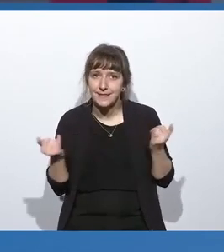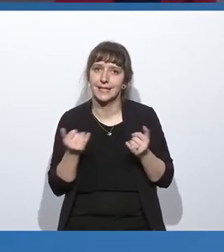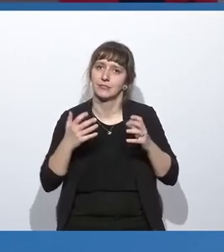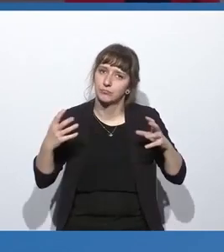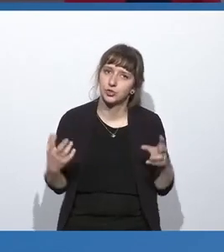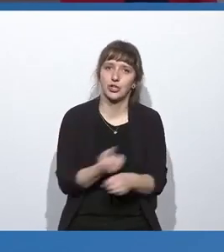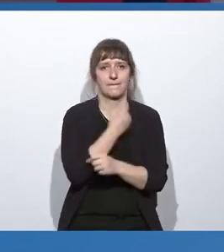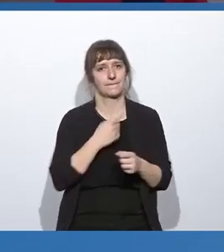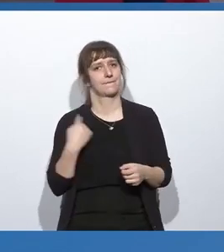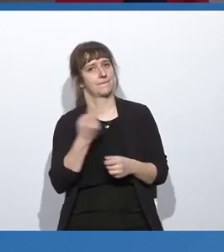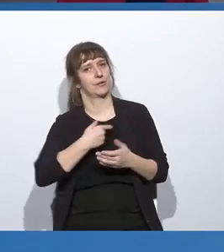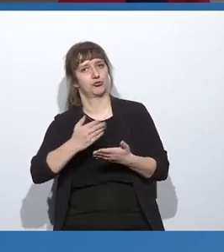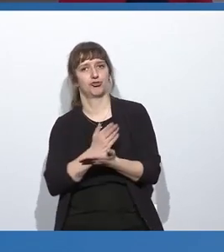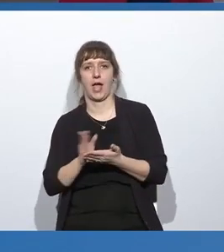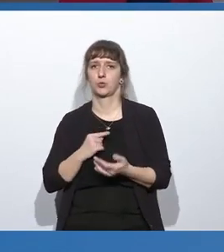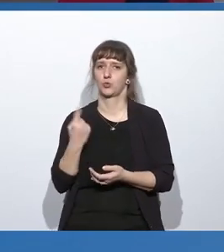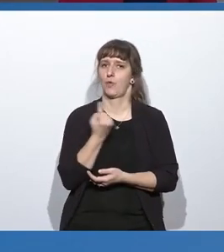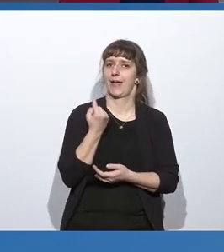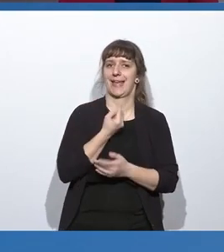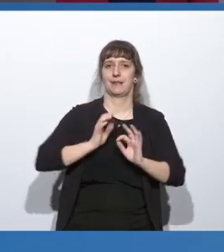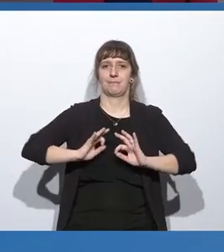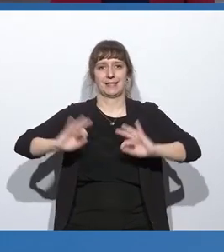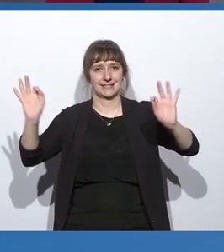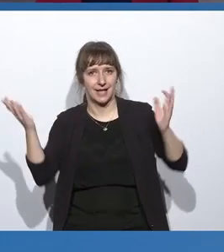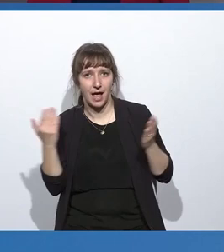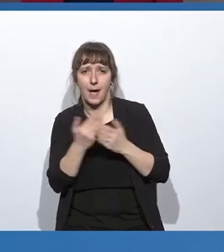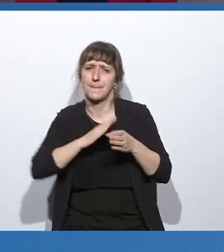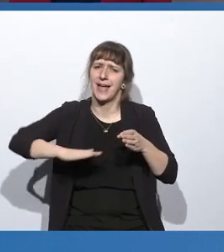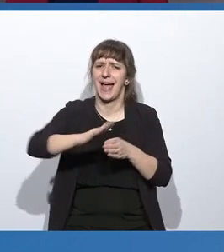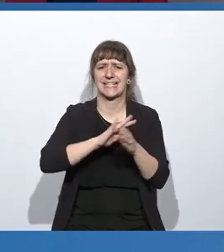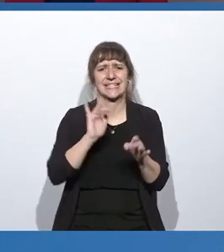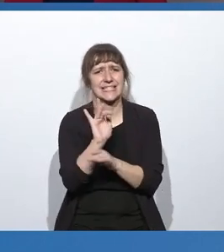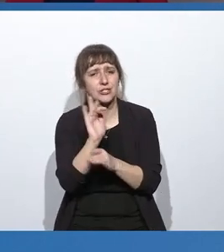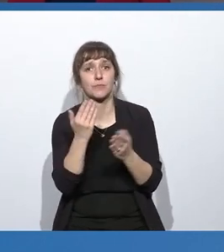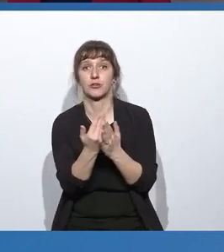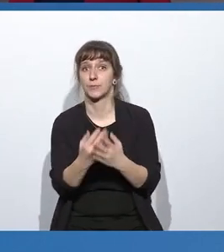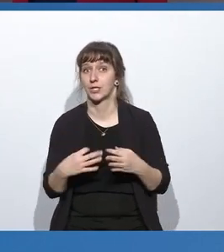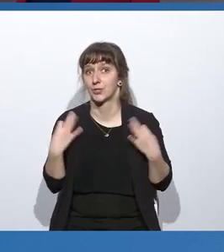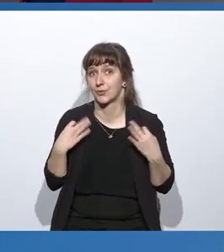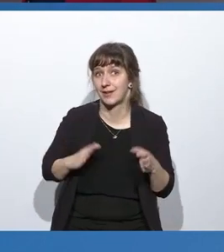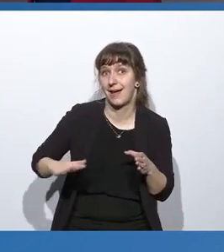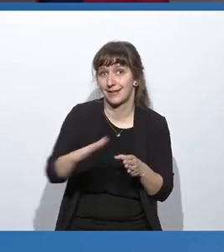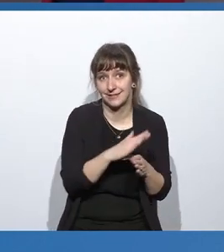souveränere Entscheidungen treffen können in kritischen Bereichen wie beispielsweise der Gesundheit.